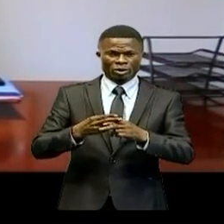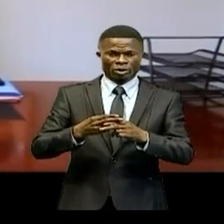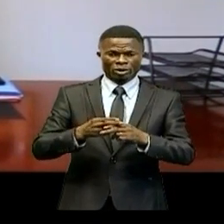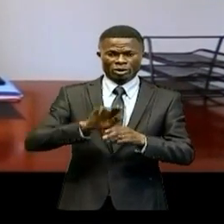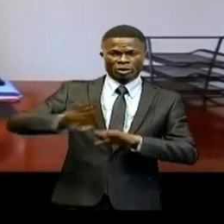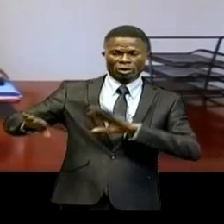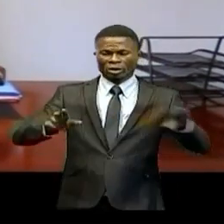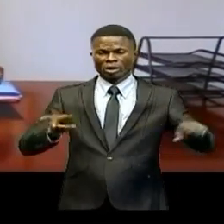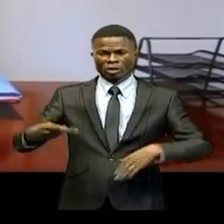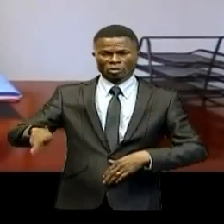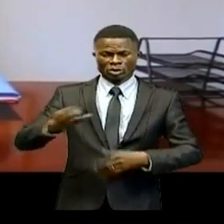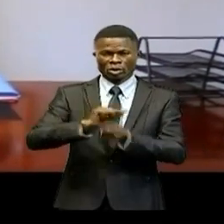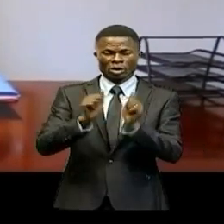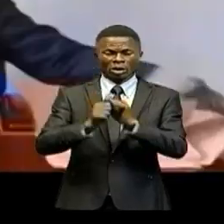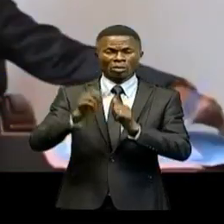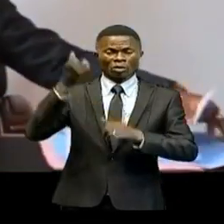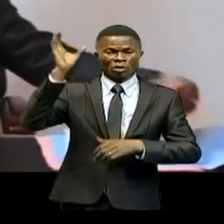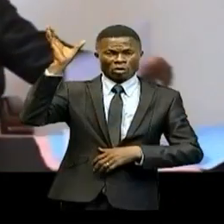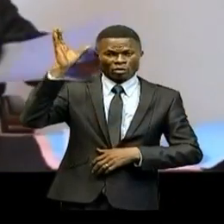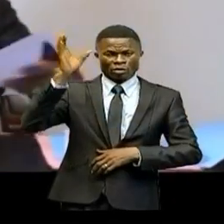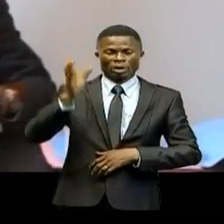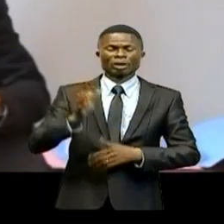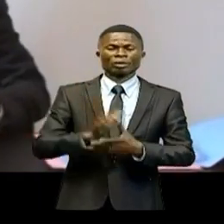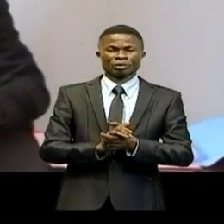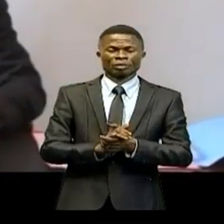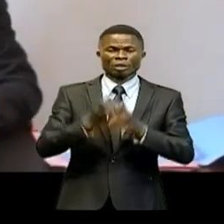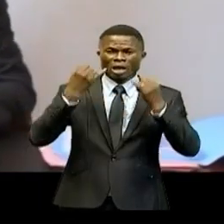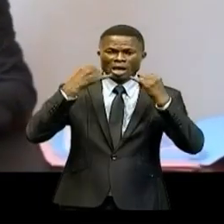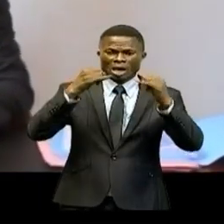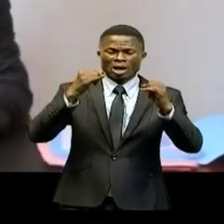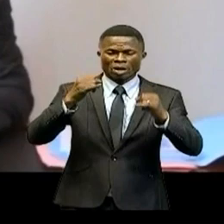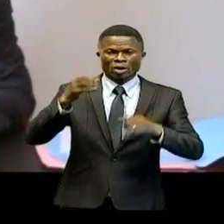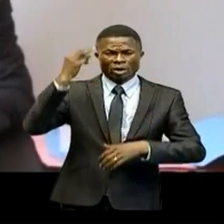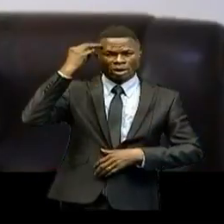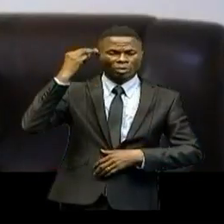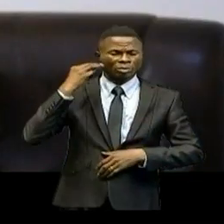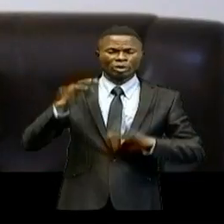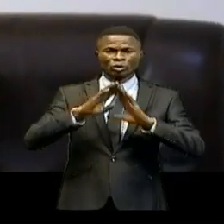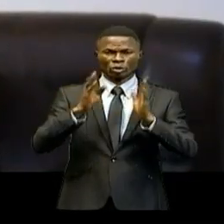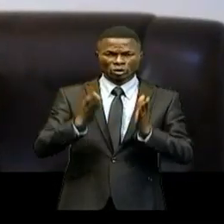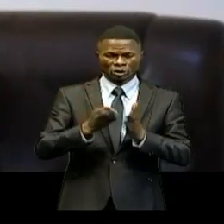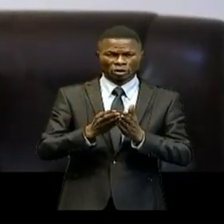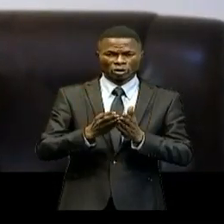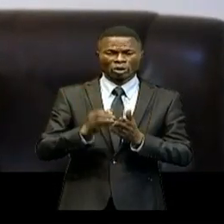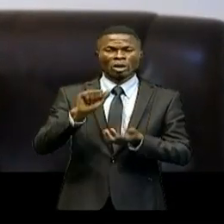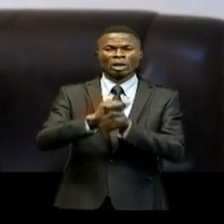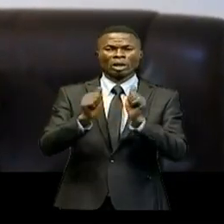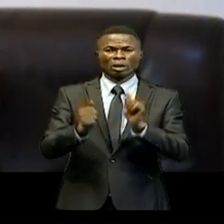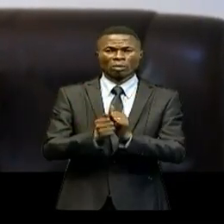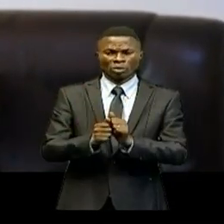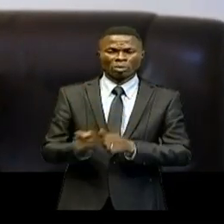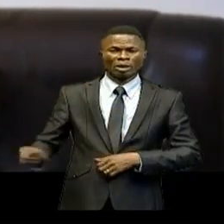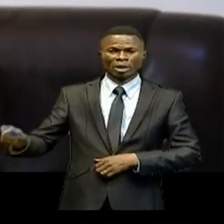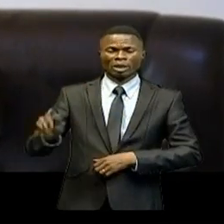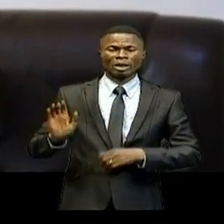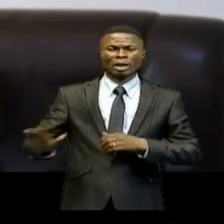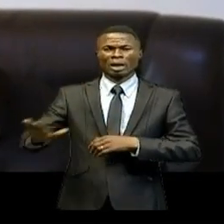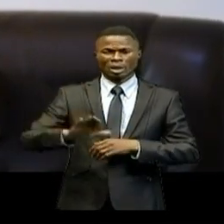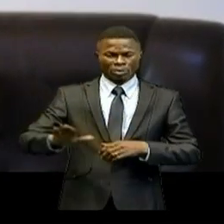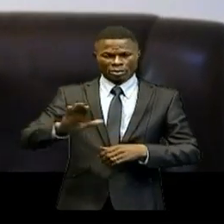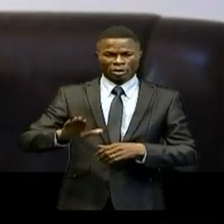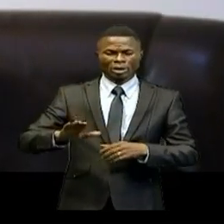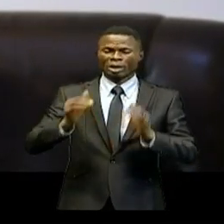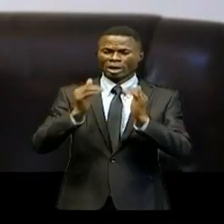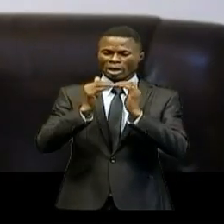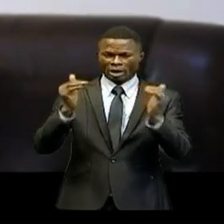Décentralisation et Affaires Coutumières a informé les membres du Conseil que l'État du territoire national demeure globalement